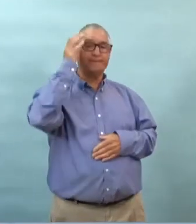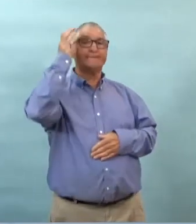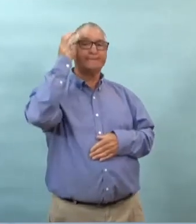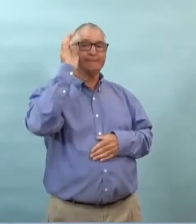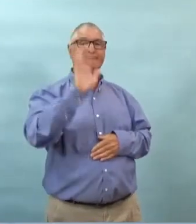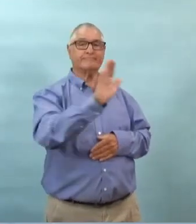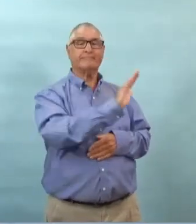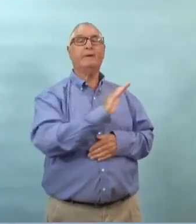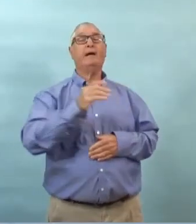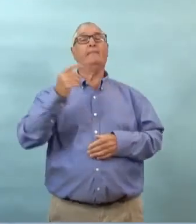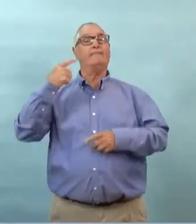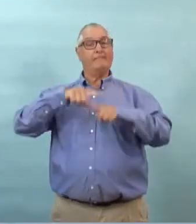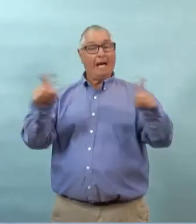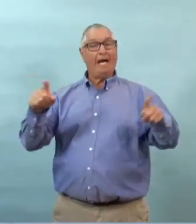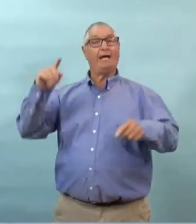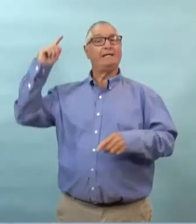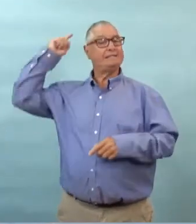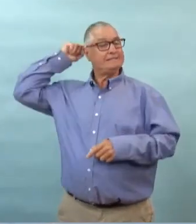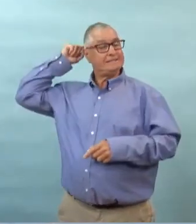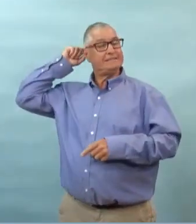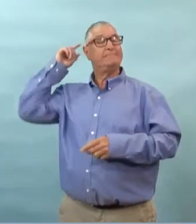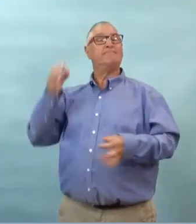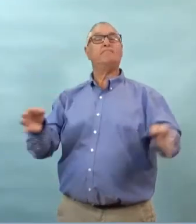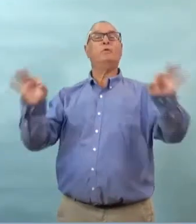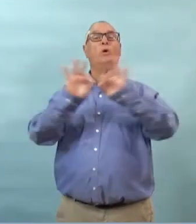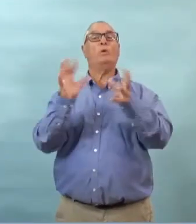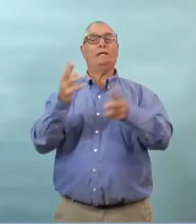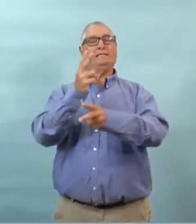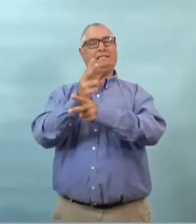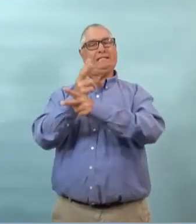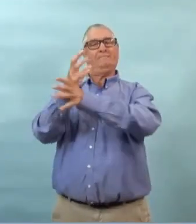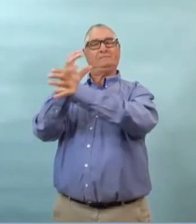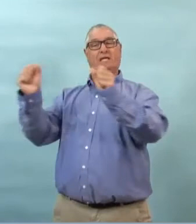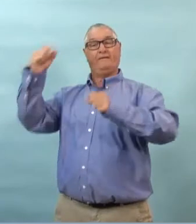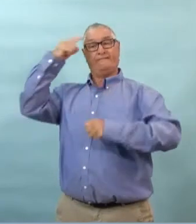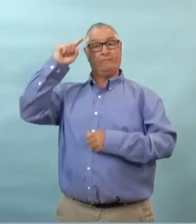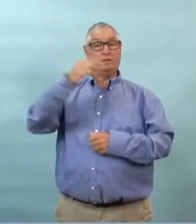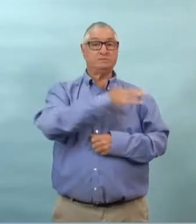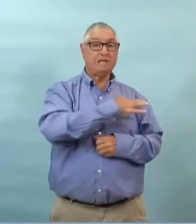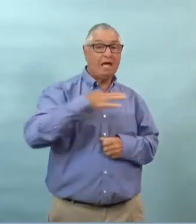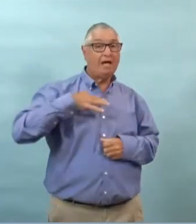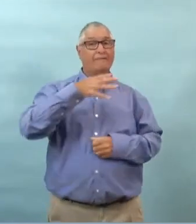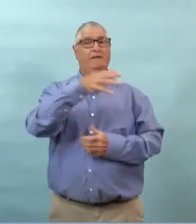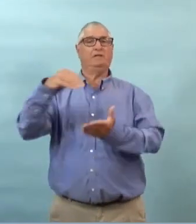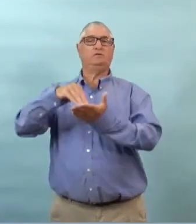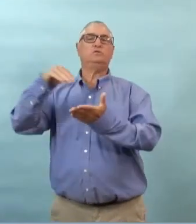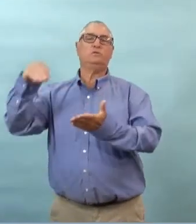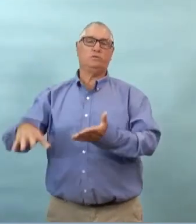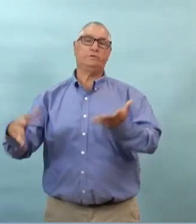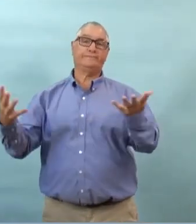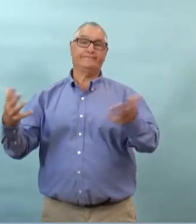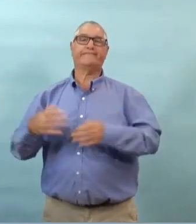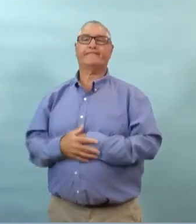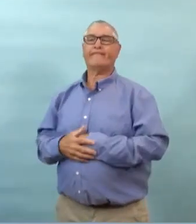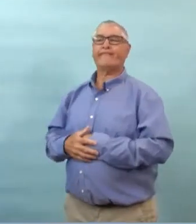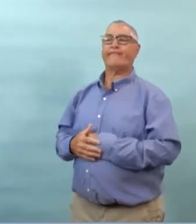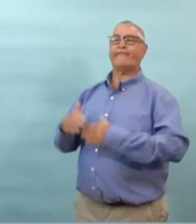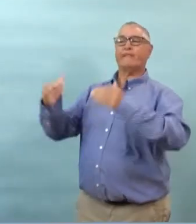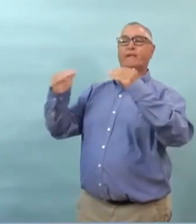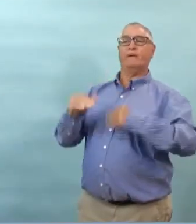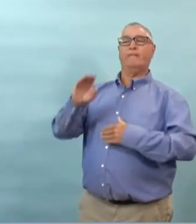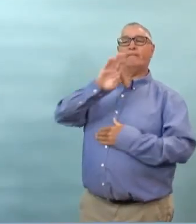à l'école et nous pensons à toutes les manières d'assurer la sécurité du personnel enseignant et des élèves lorsqu'ils vont retourner à l'école